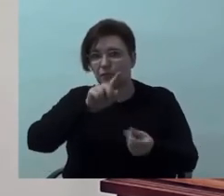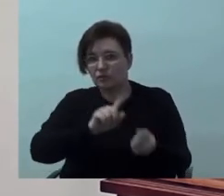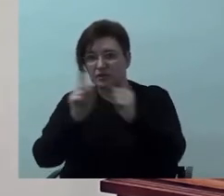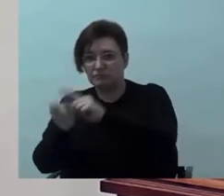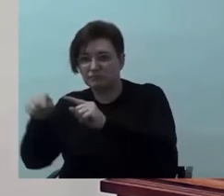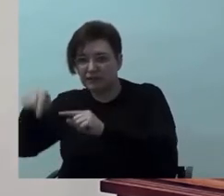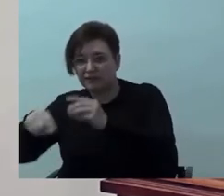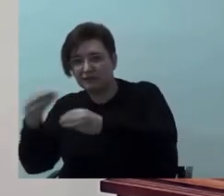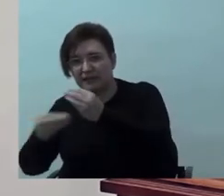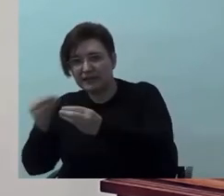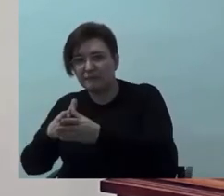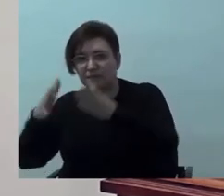joves i els joves del Pirinau.